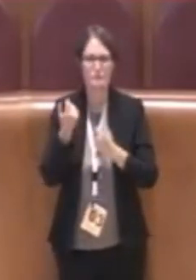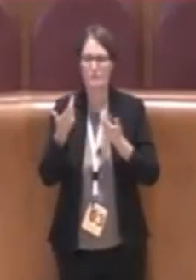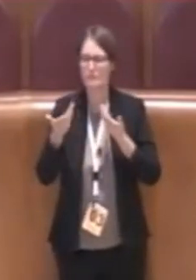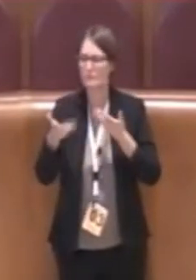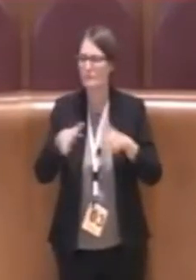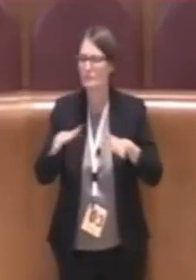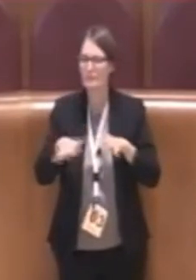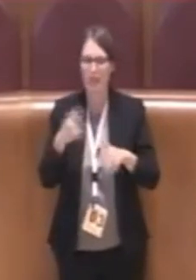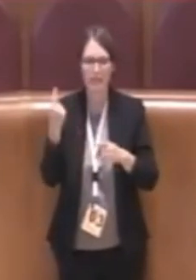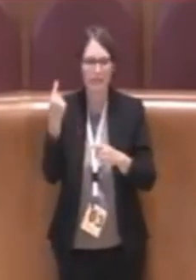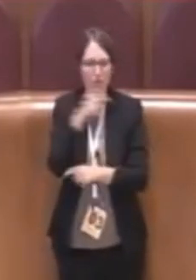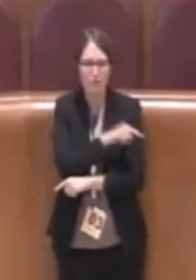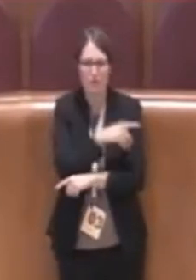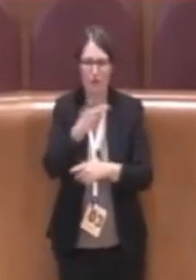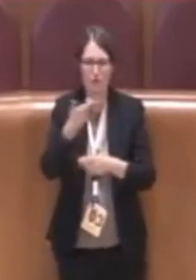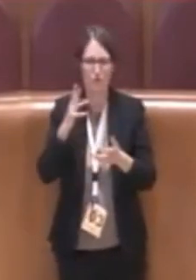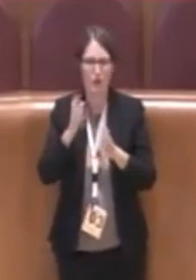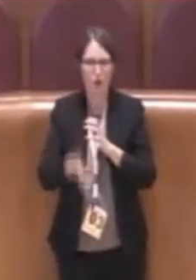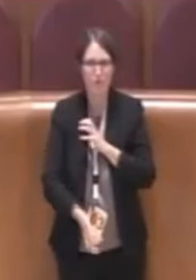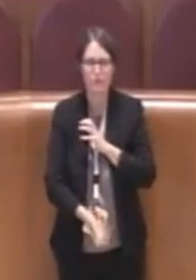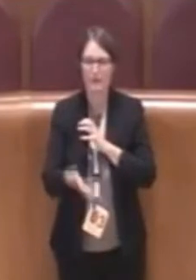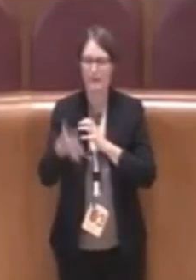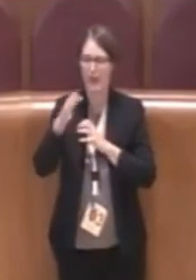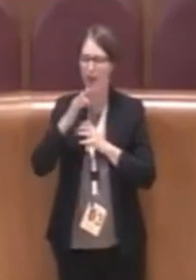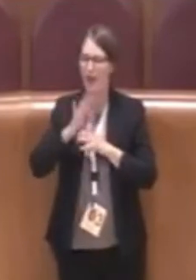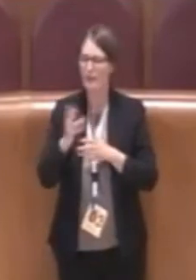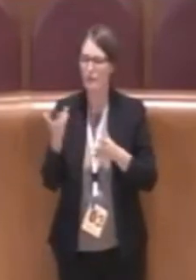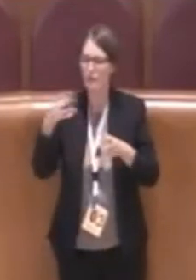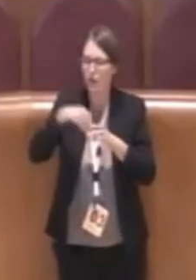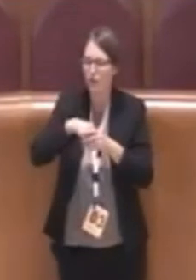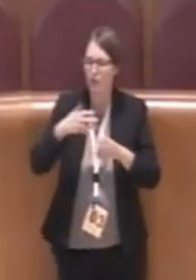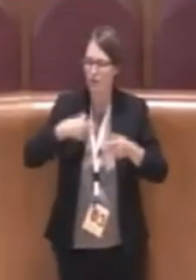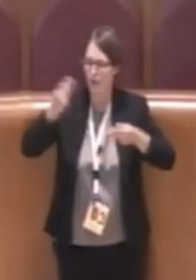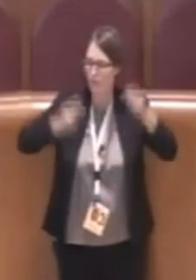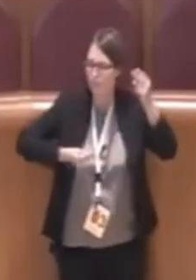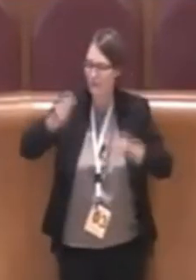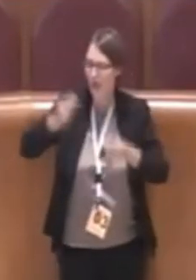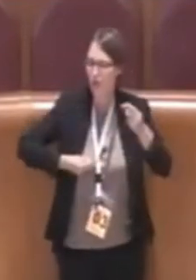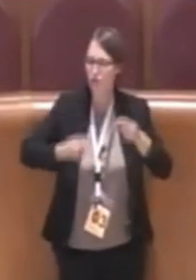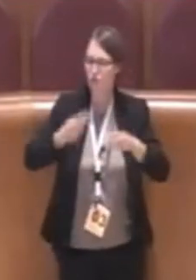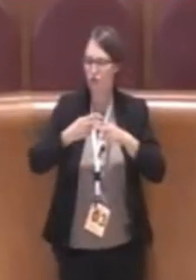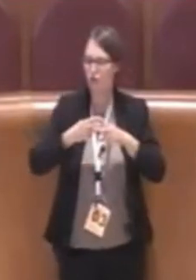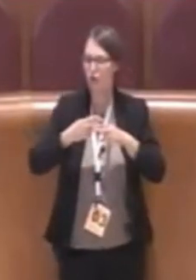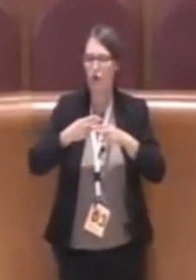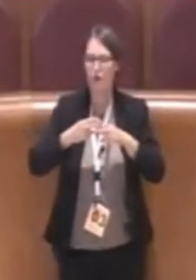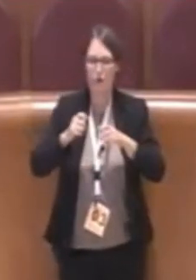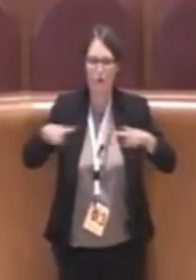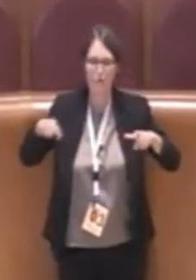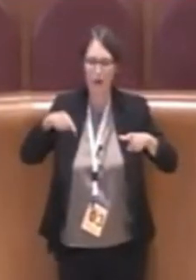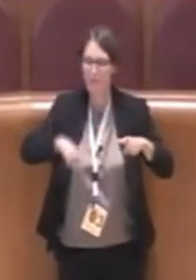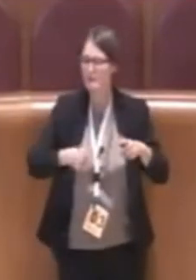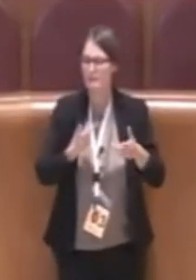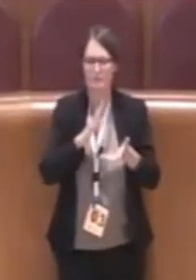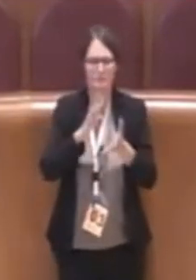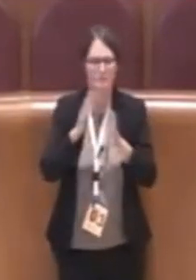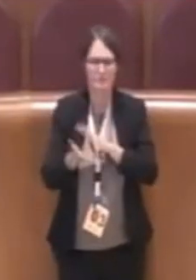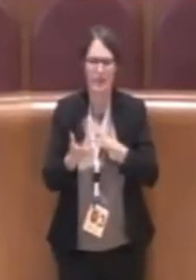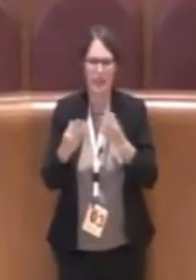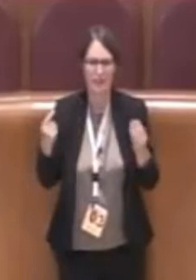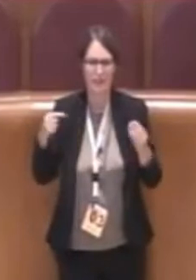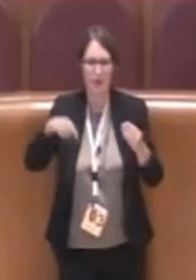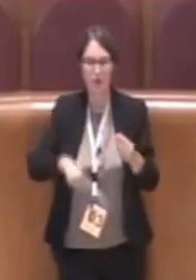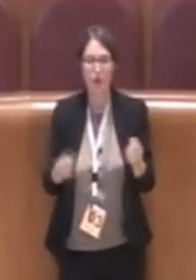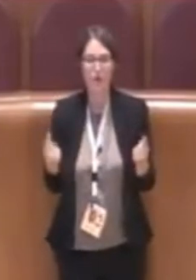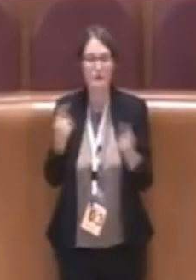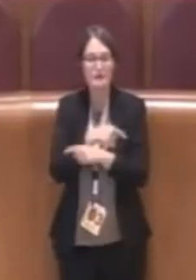coinvolgono più strutture, perché coinvolgono il bilancio di Roma Capitale, eccetera. In questo caso si norma e il Comune deve fare